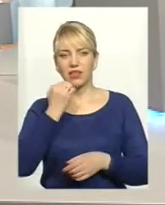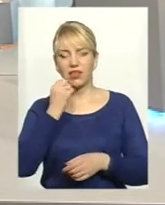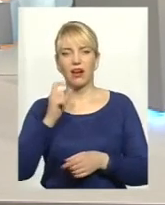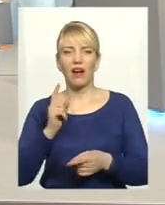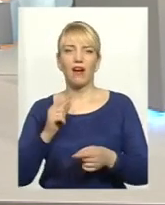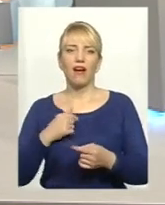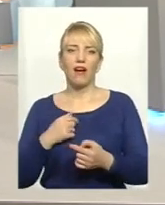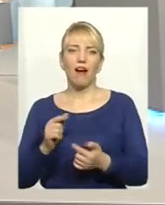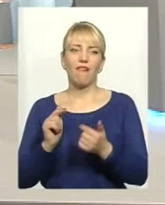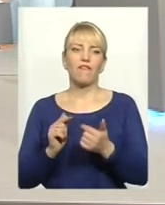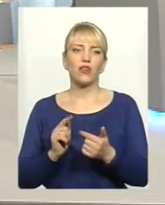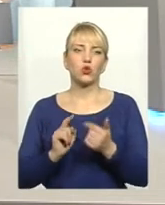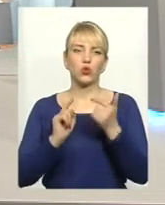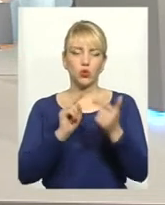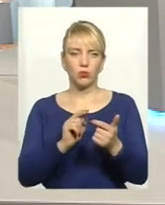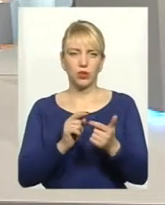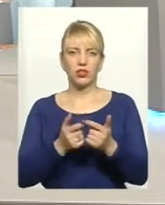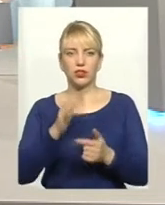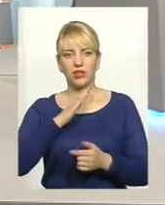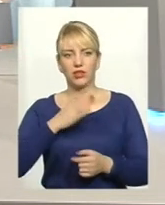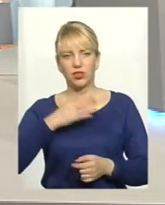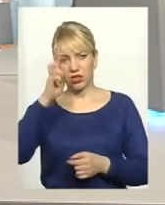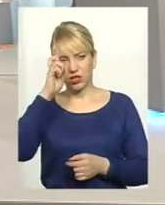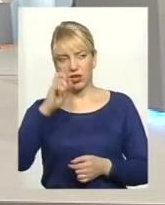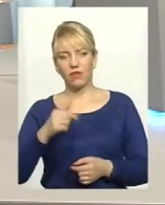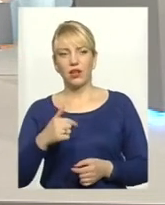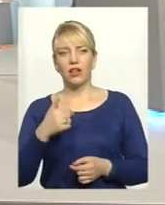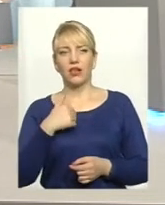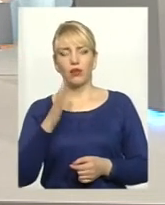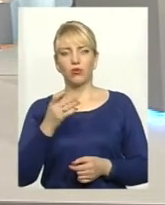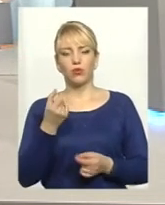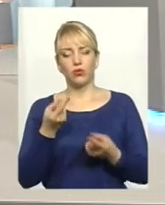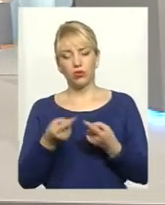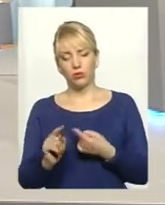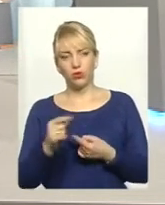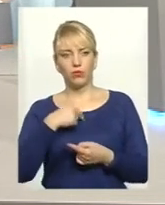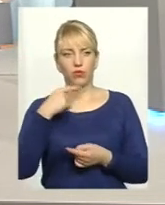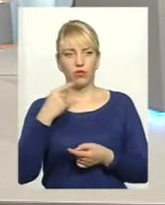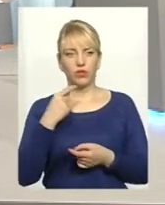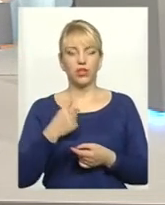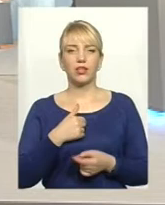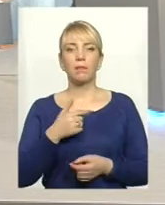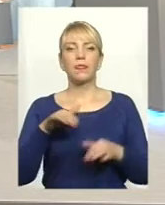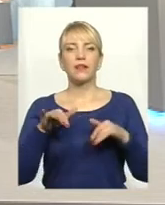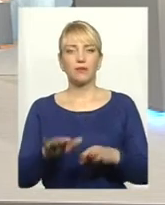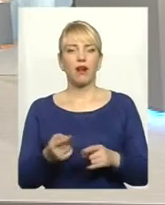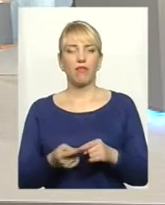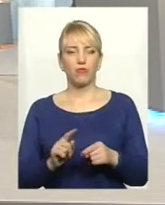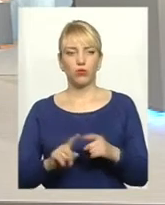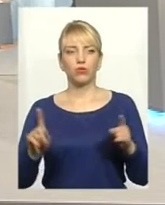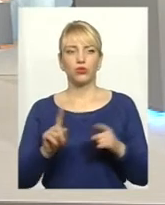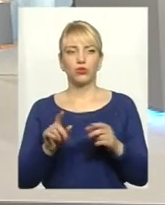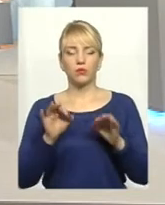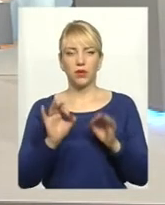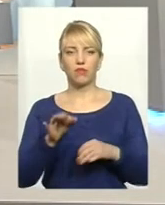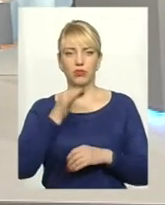Так, пане Аліме? Я буду трошки опонентом для пані Ванди. Справа в тому, ну, в принципі,